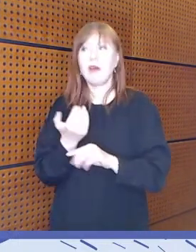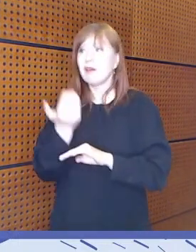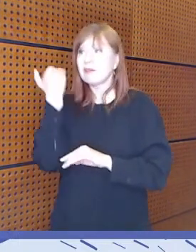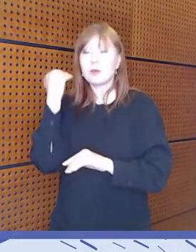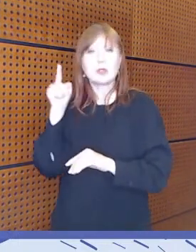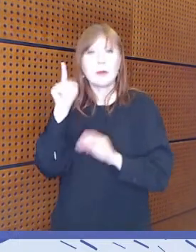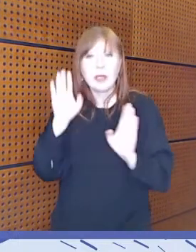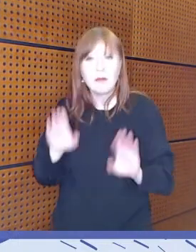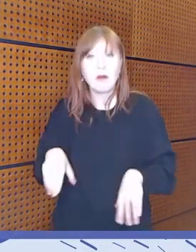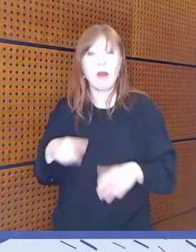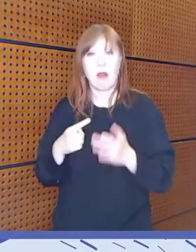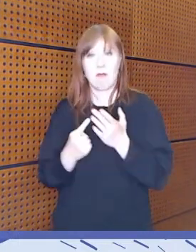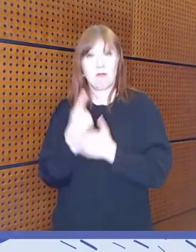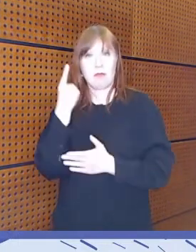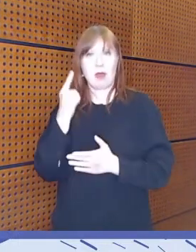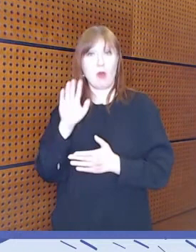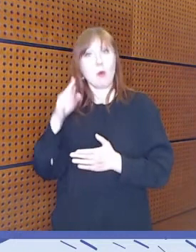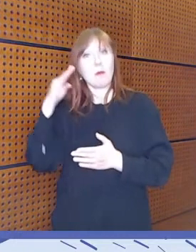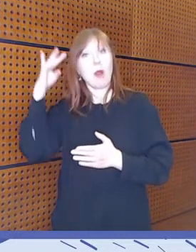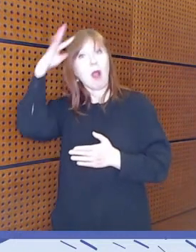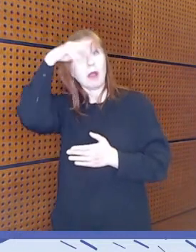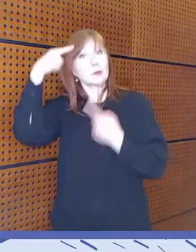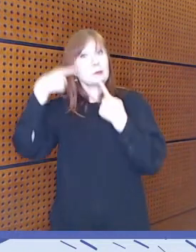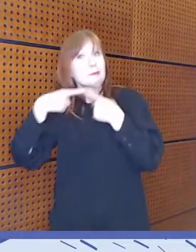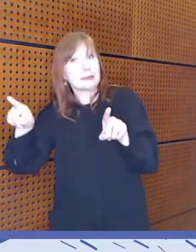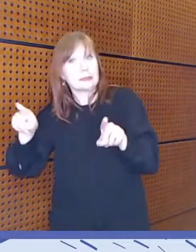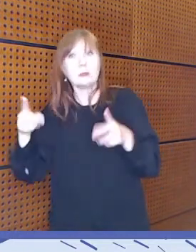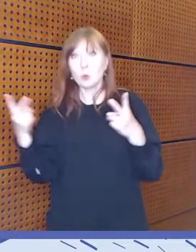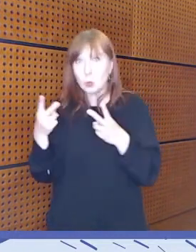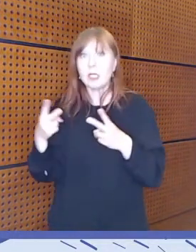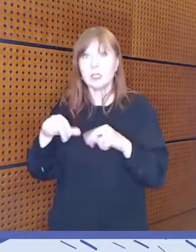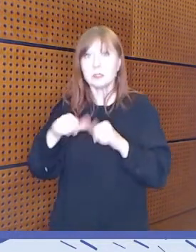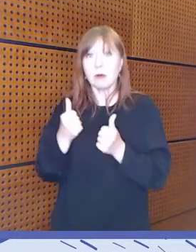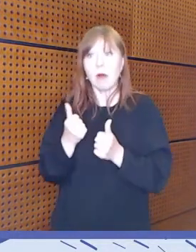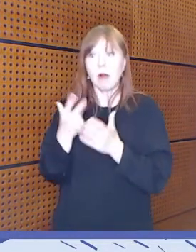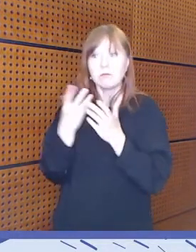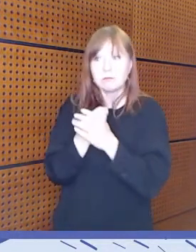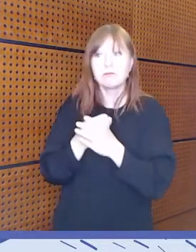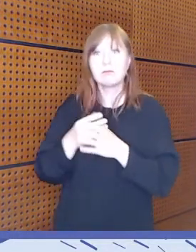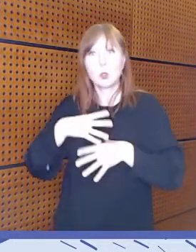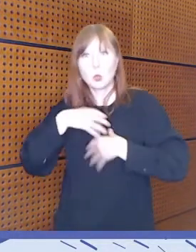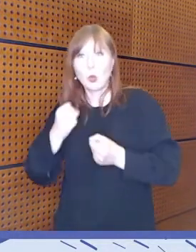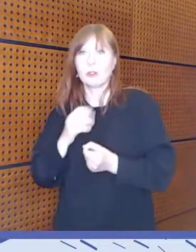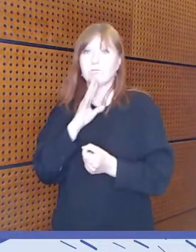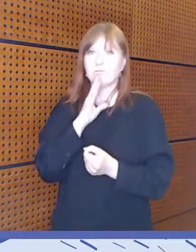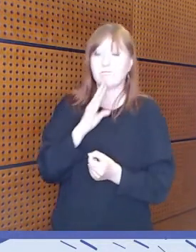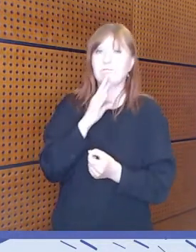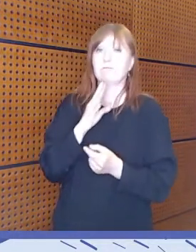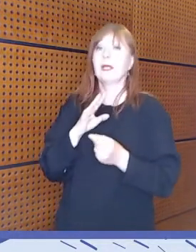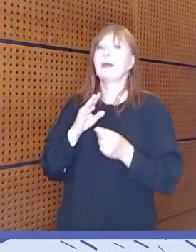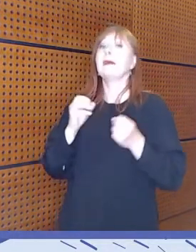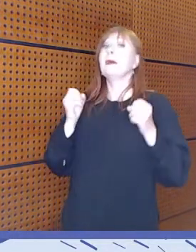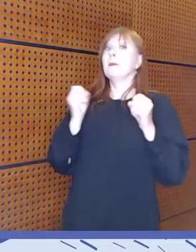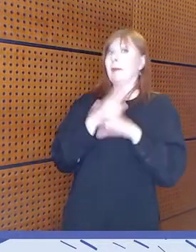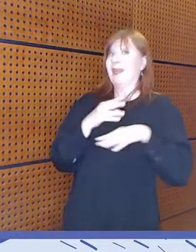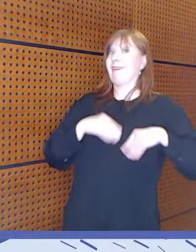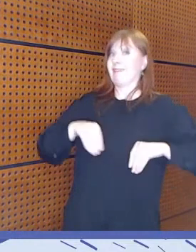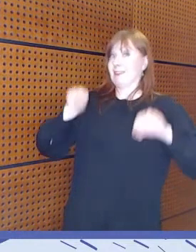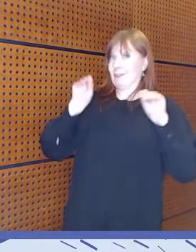poikkeavista näkemyksistään. Ja mediakasvatuksella voidaan toki osaltaan vaikuttaa siihen, että